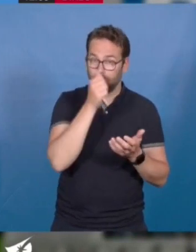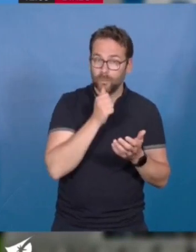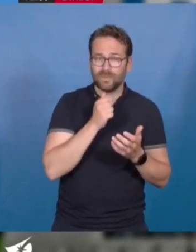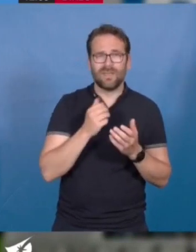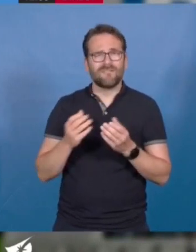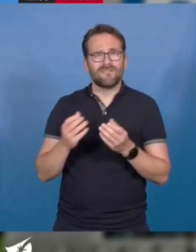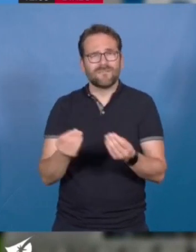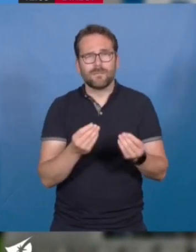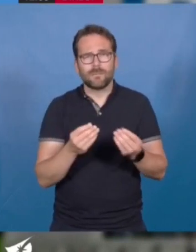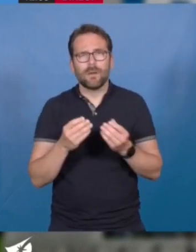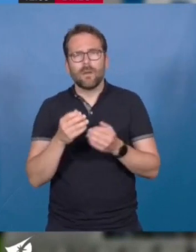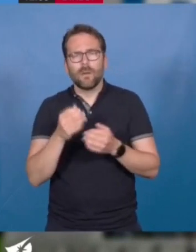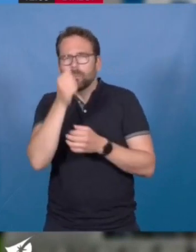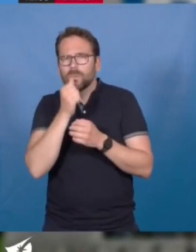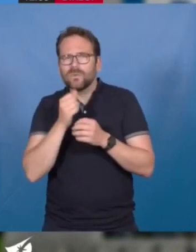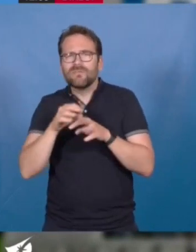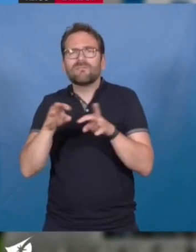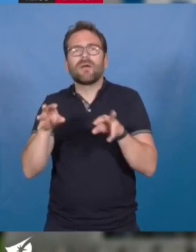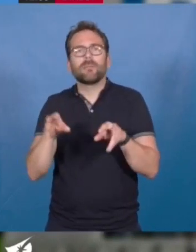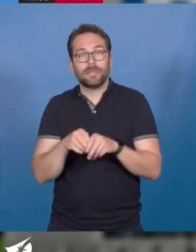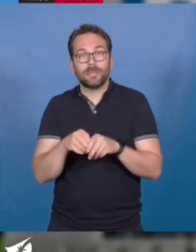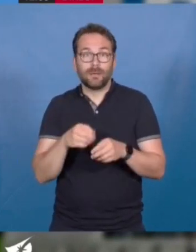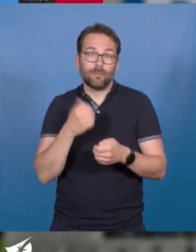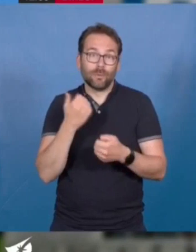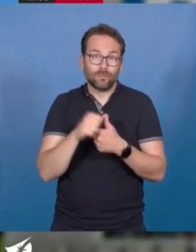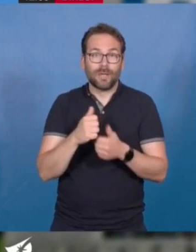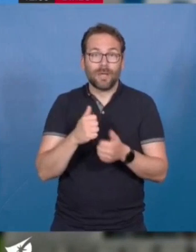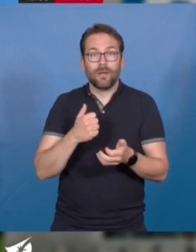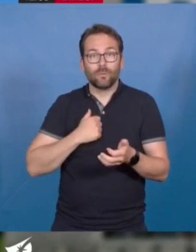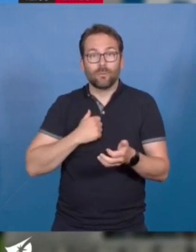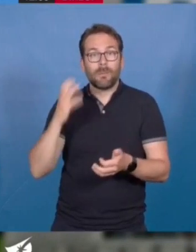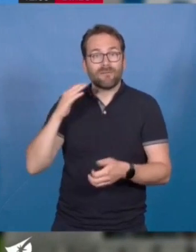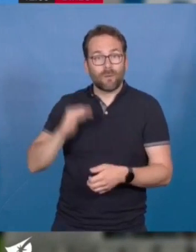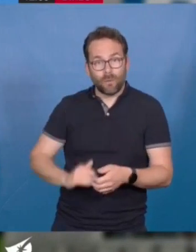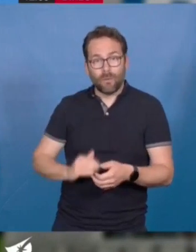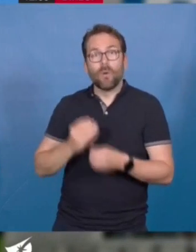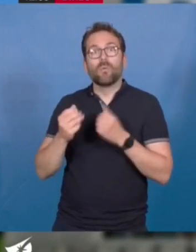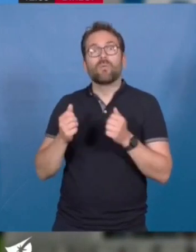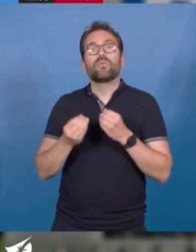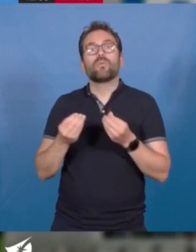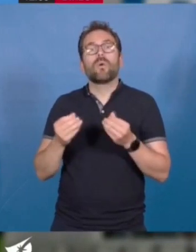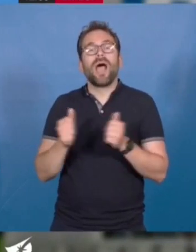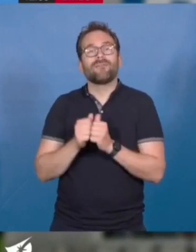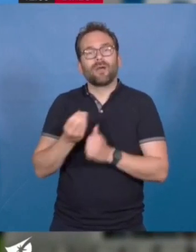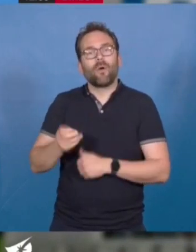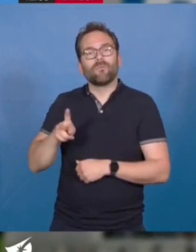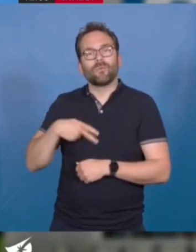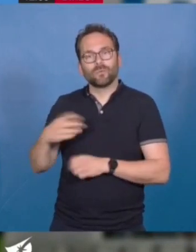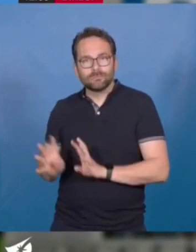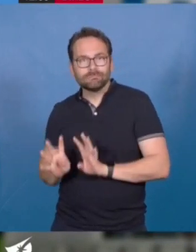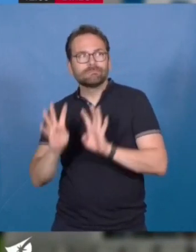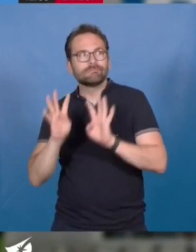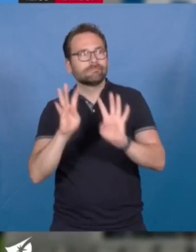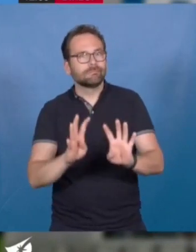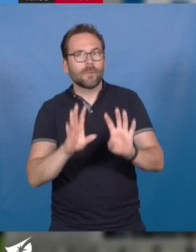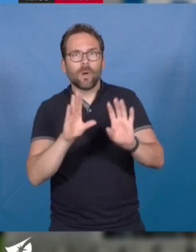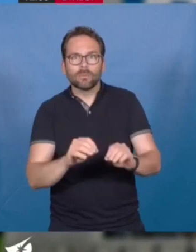interventions, on a tous des souvenirs avec nos enfants, enfants ou avec nos enfants dans ce musée. C'est quand même assez exceptionnel, ce type de